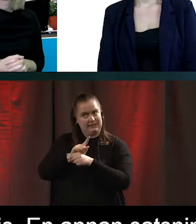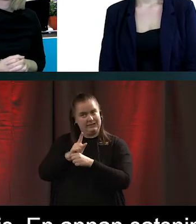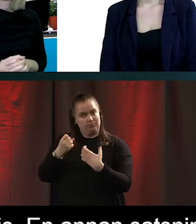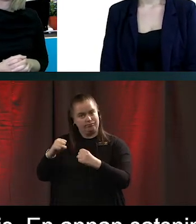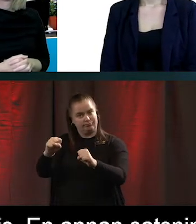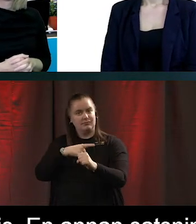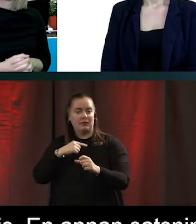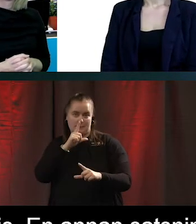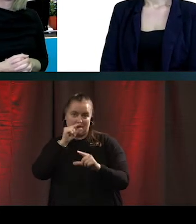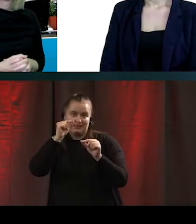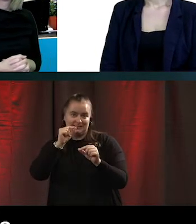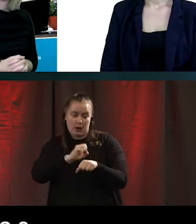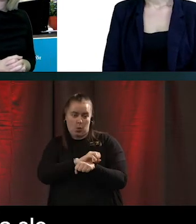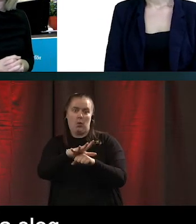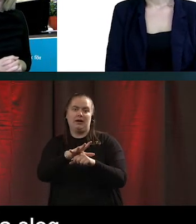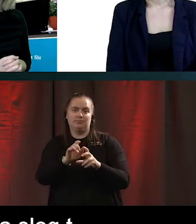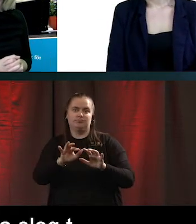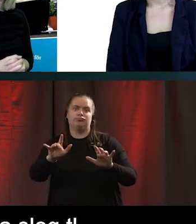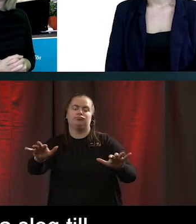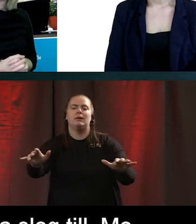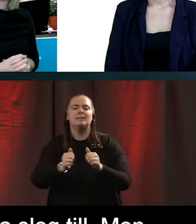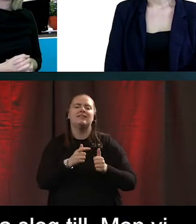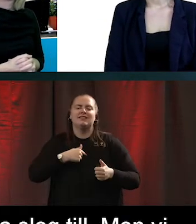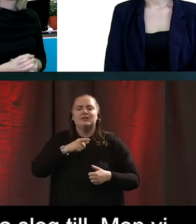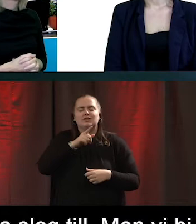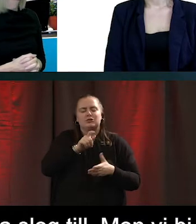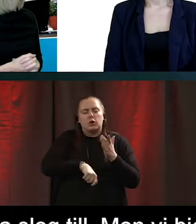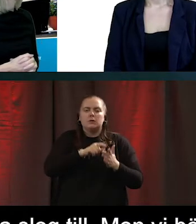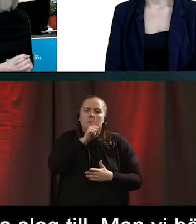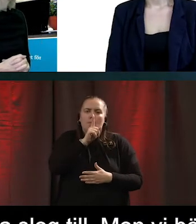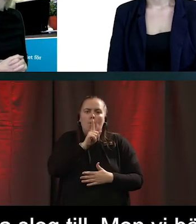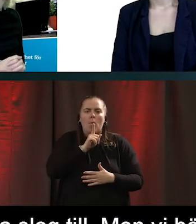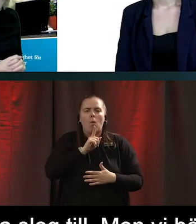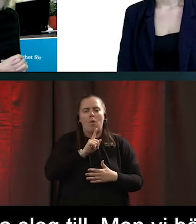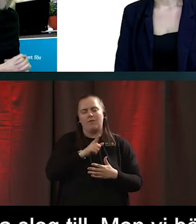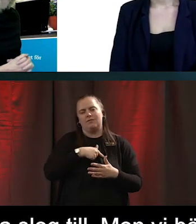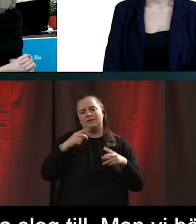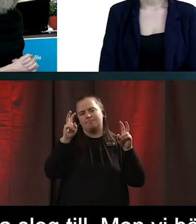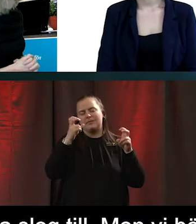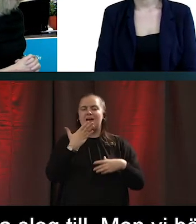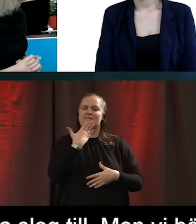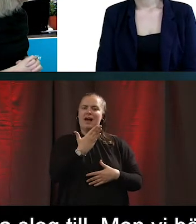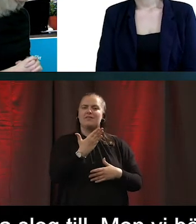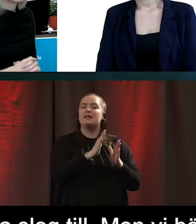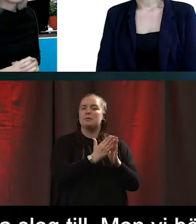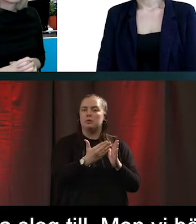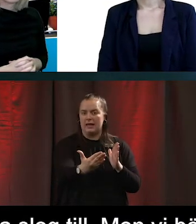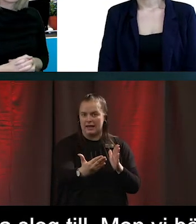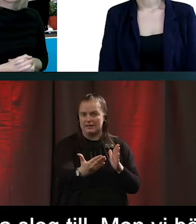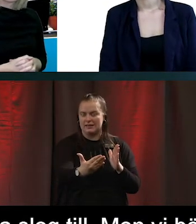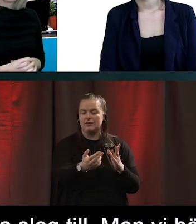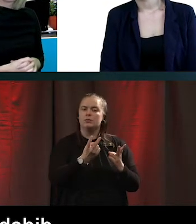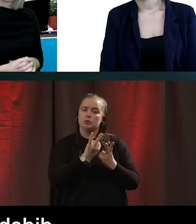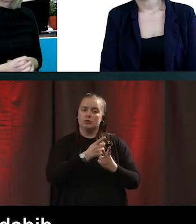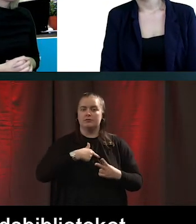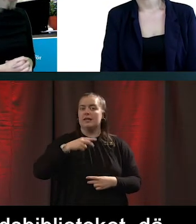corona slog till. Vi började i en liten skala och startade upp något som vi kallar för välfärdsbiblioteket. Där vi lånar